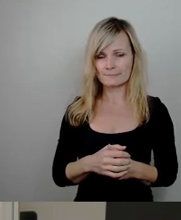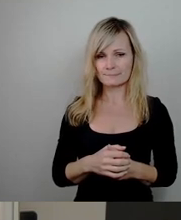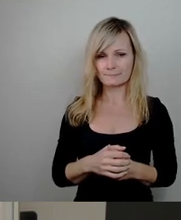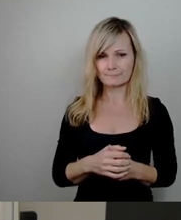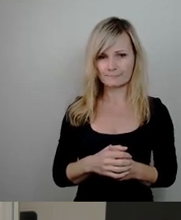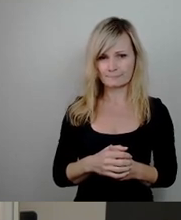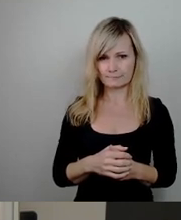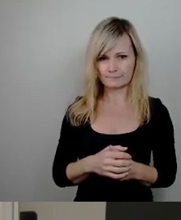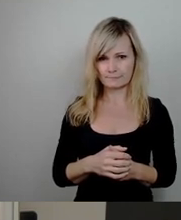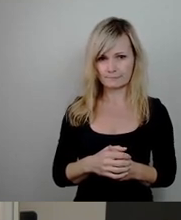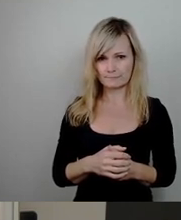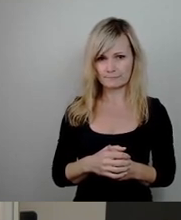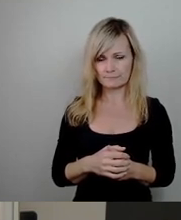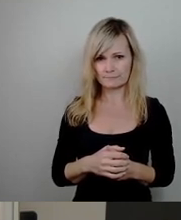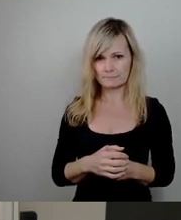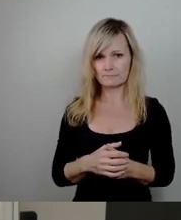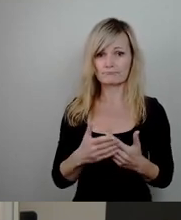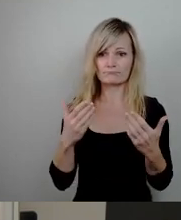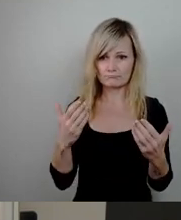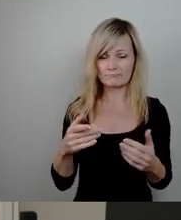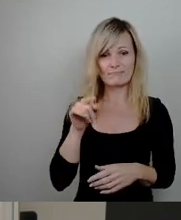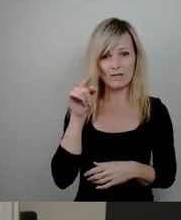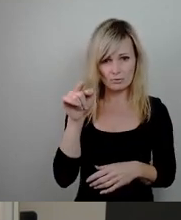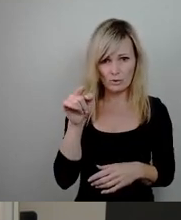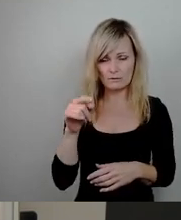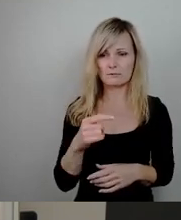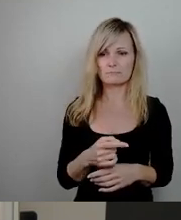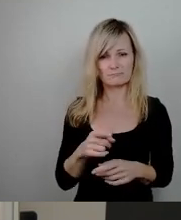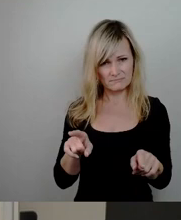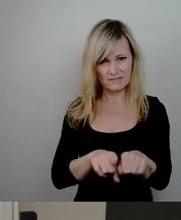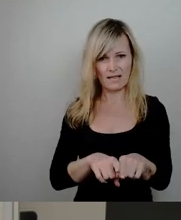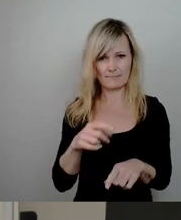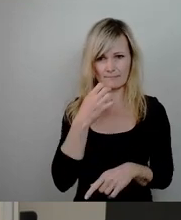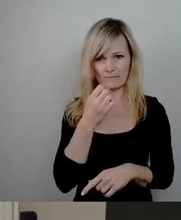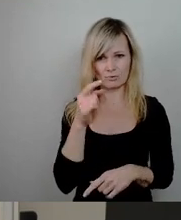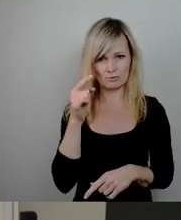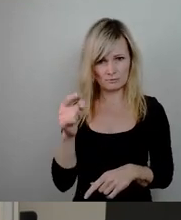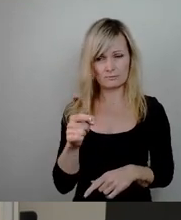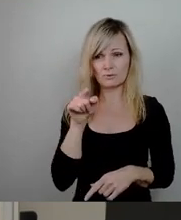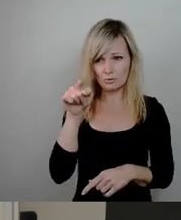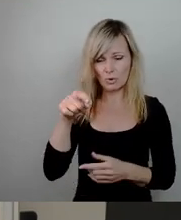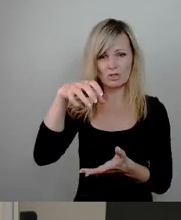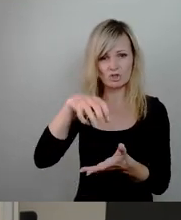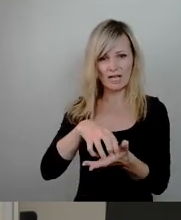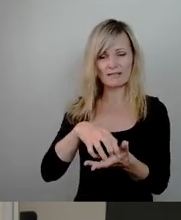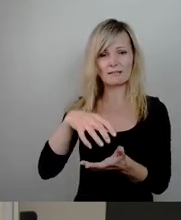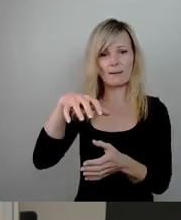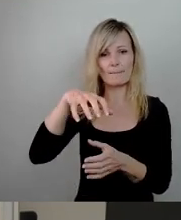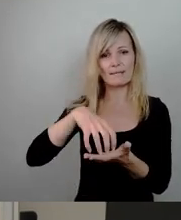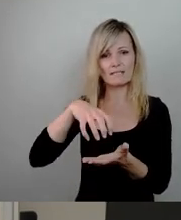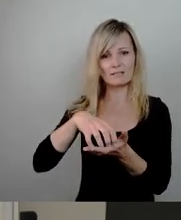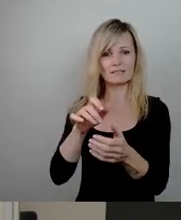auch geteilt wird, zeigt ja das Votum des Stadtbezirksbeirates. Dort haben die Stadtbezirksbeirätinnen und